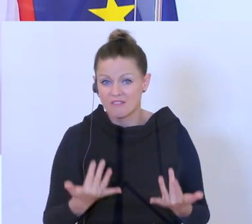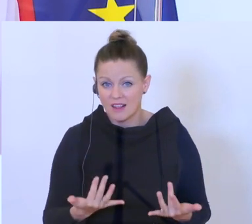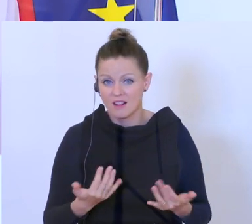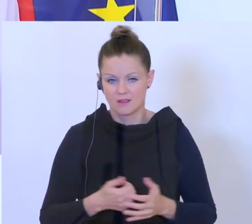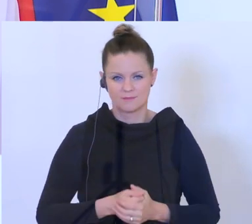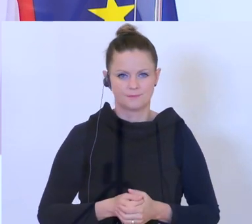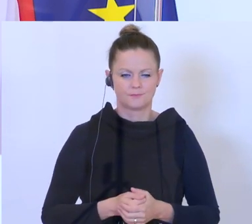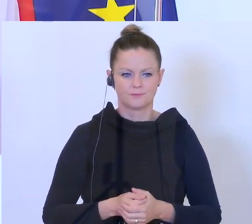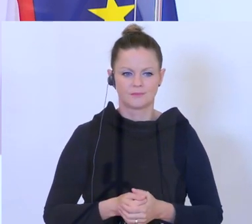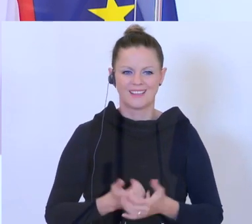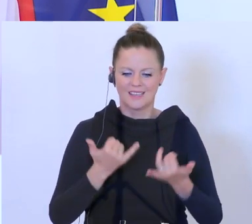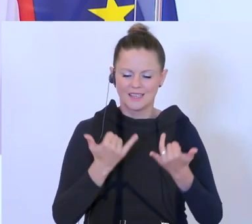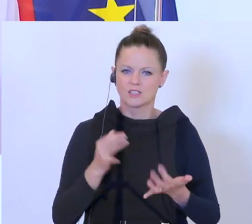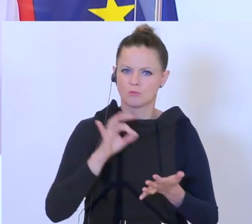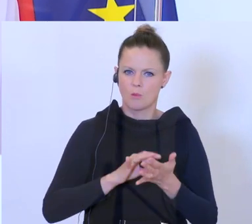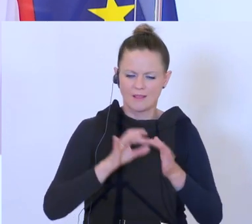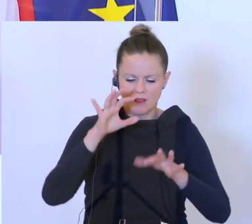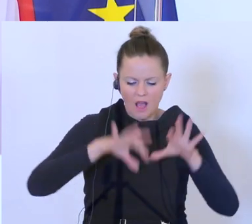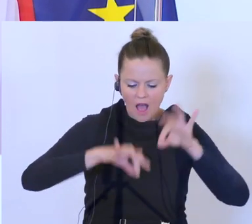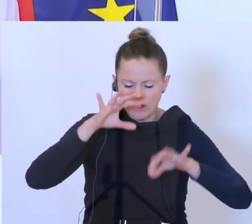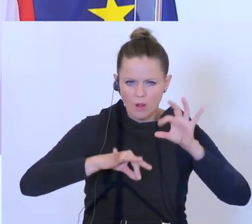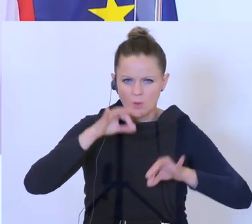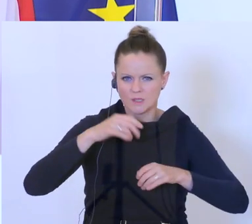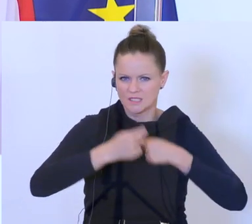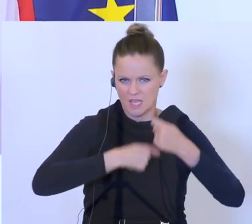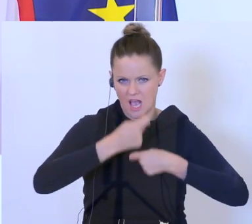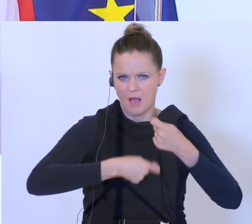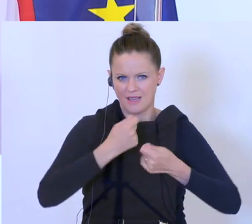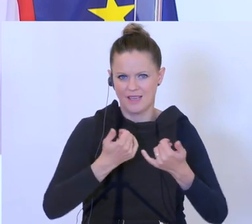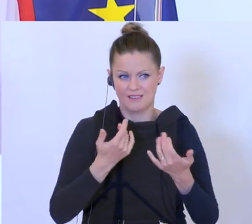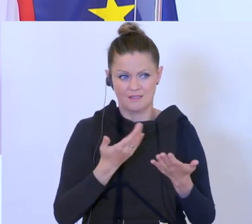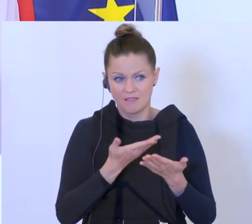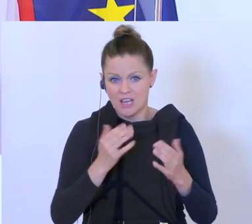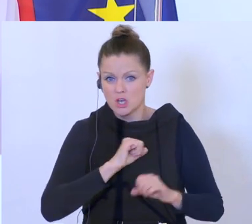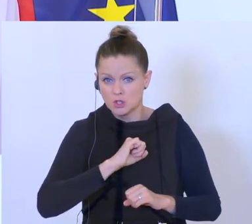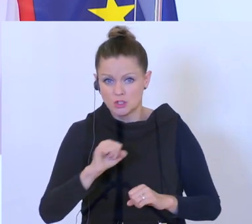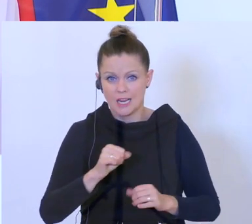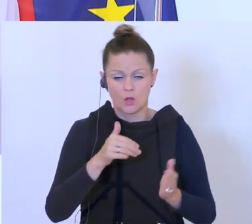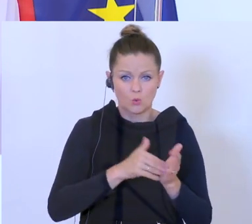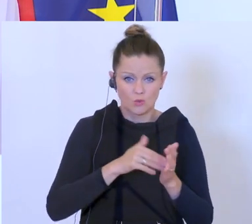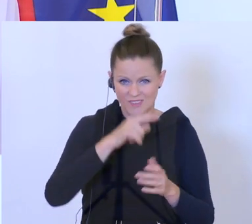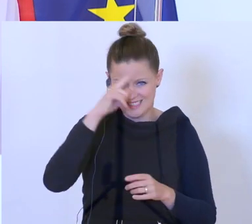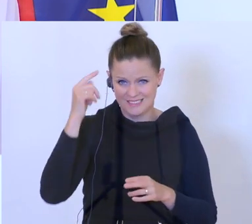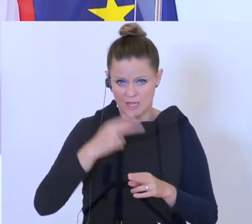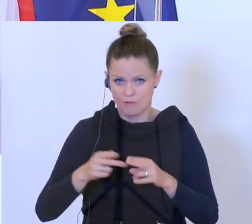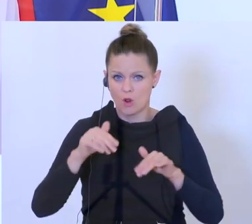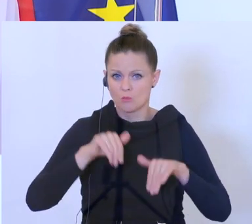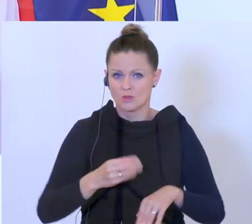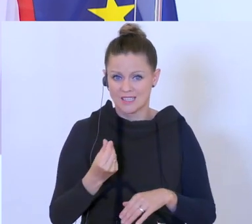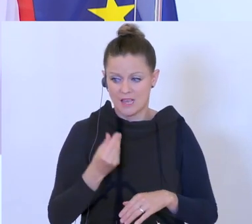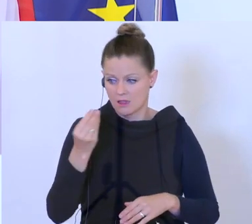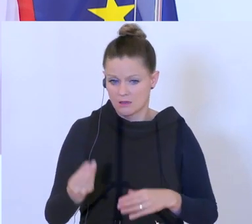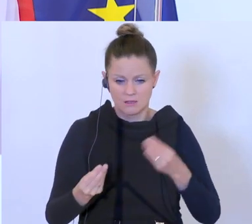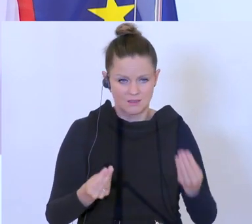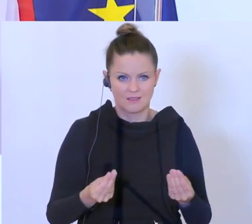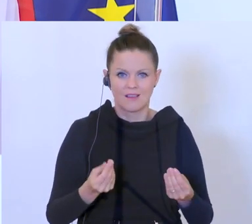der Analyse, in welchen Bereichen es aus unserer Sicht schnell notwendig und sinnvoll ist, hier auch noch Geld in die Hand zu nehmen. Wir arbeiten